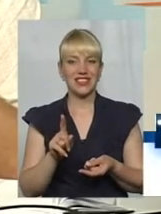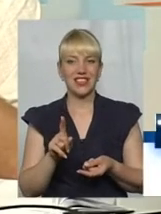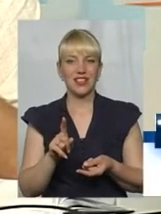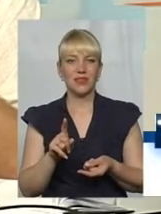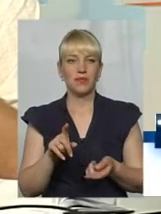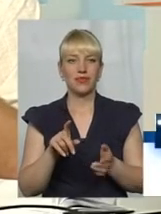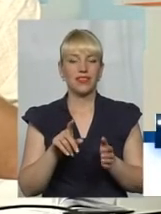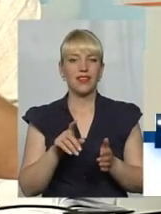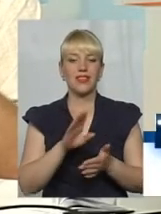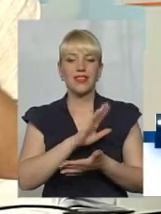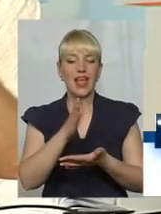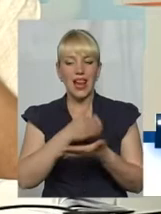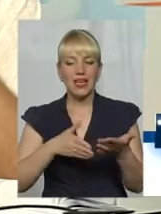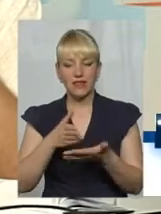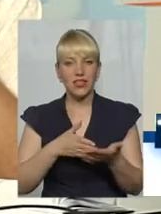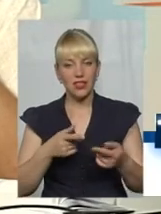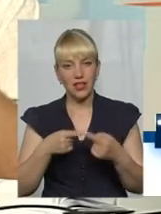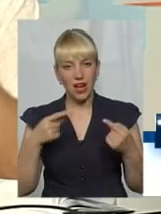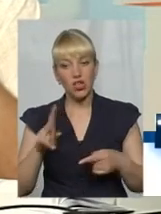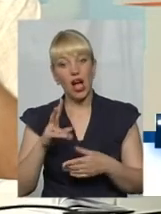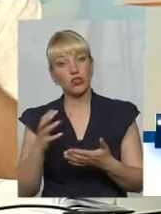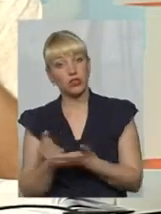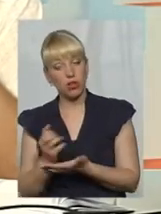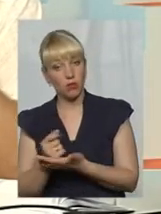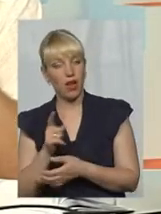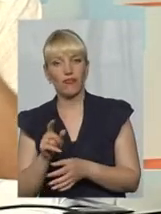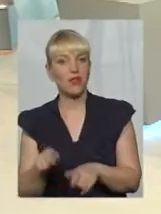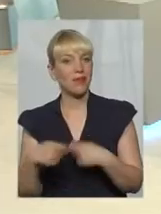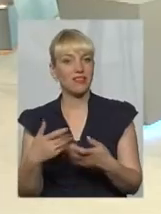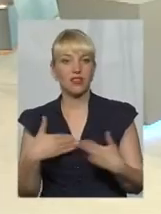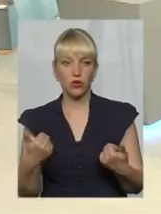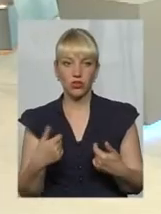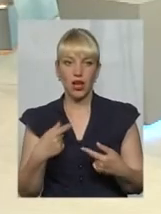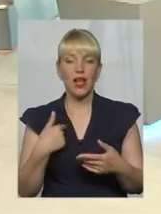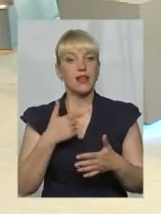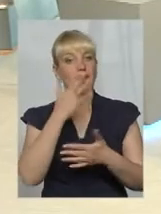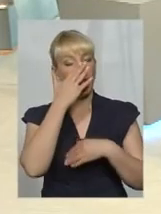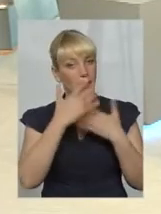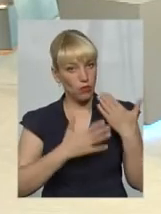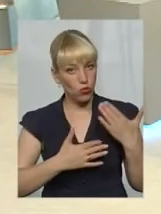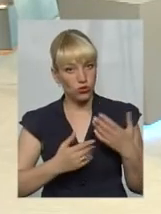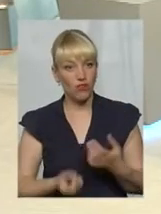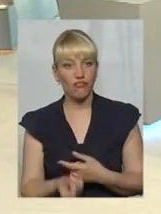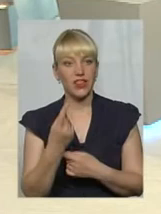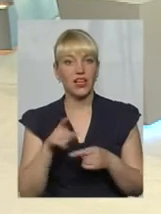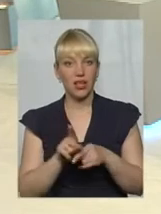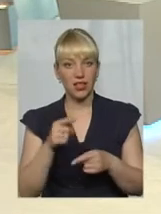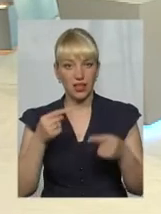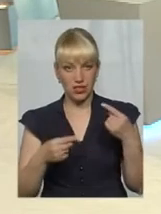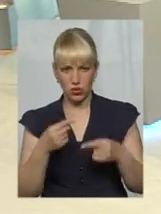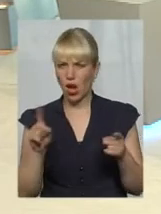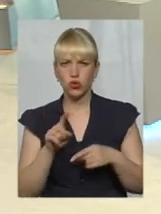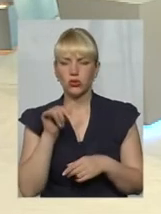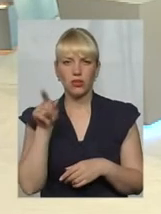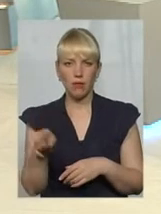чому вони заробляють, вони передавати не хочуть. А я перепрошую, така дискусія виникла. А це що, там будинки